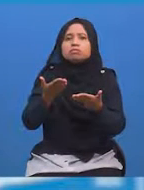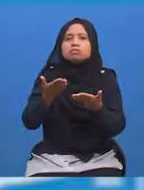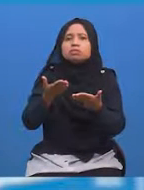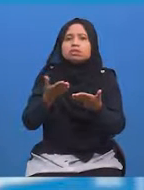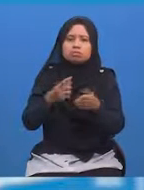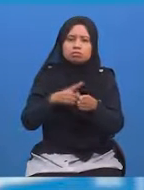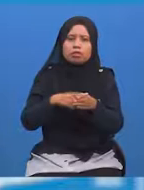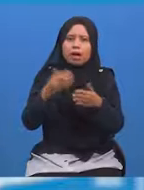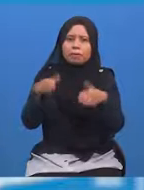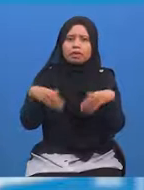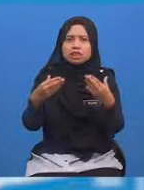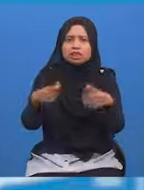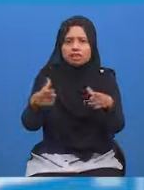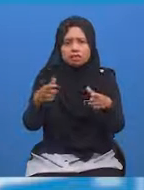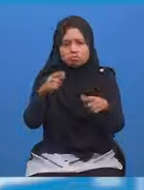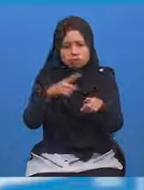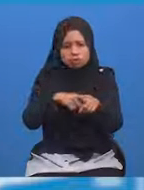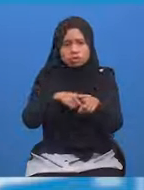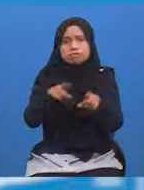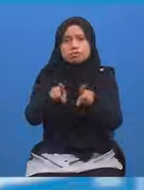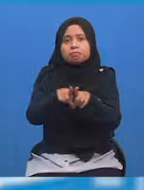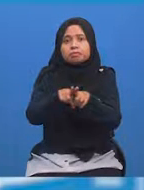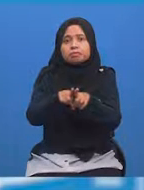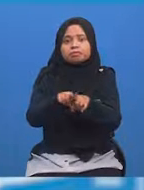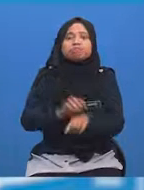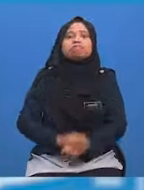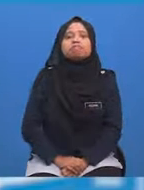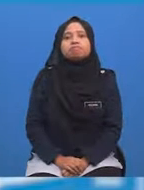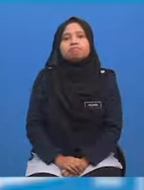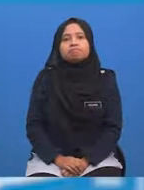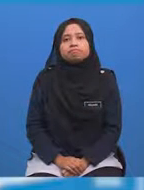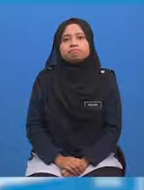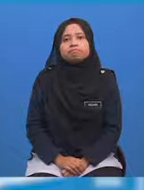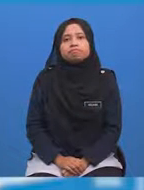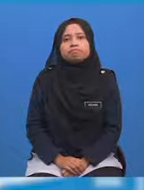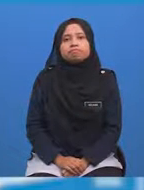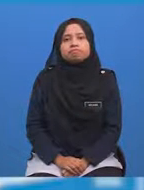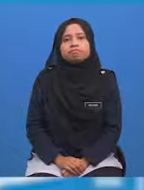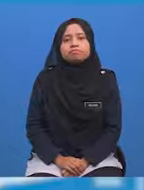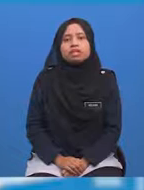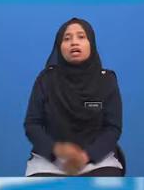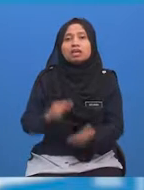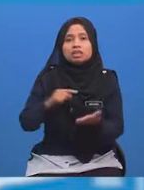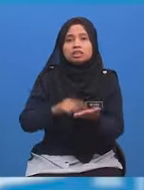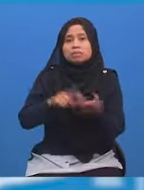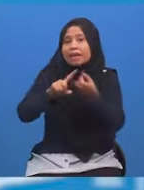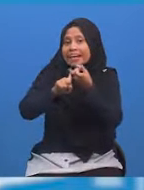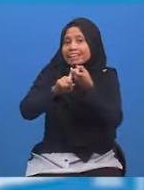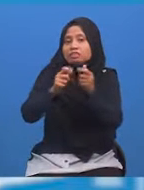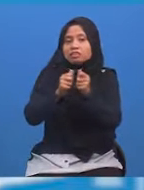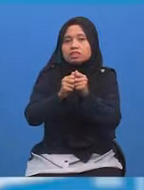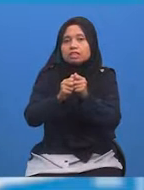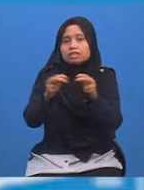Dan masa ketibaan adalah sama Mari kita bantu Maddy Ini berkaitan dengan zon waktu